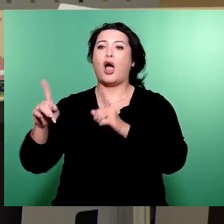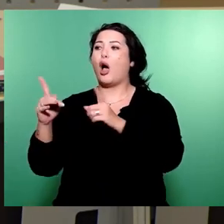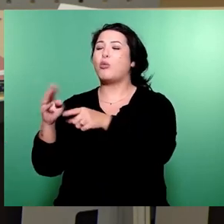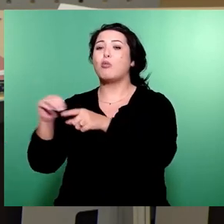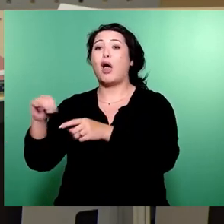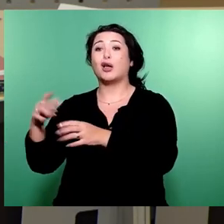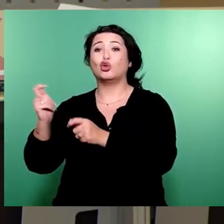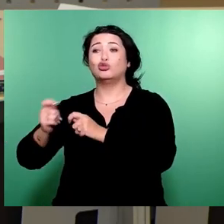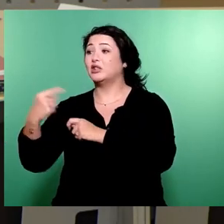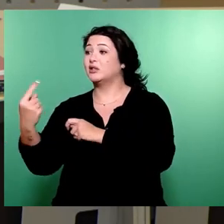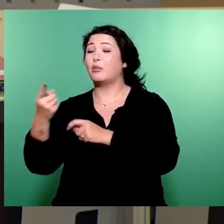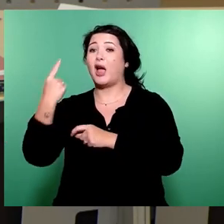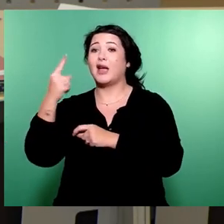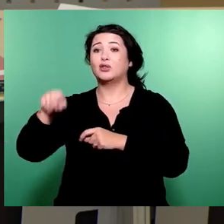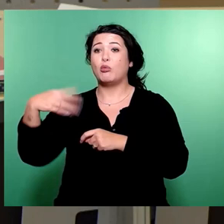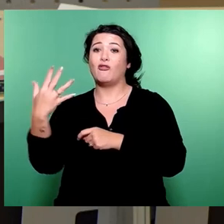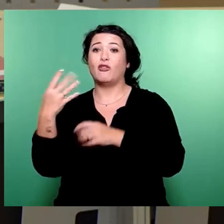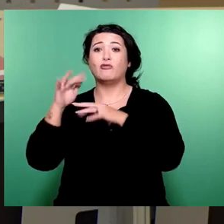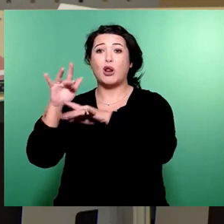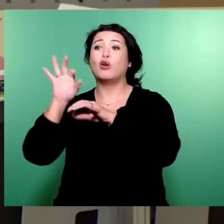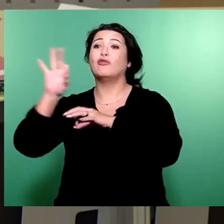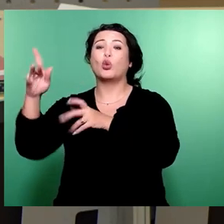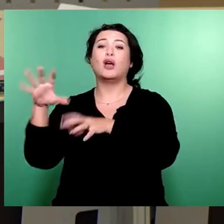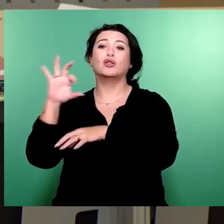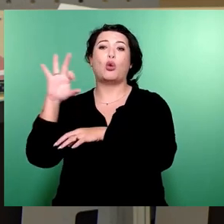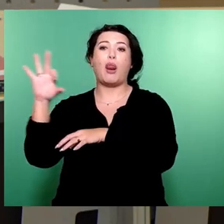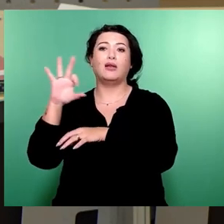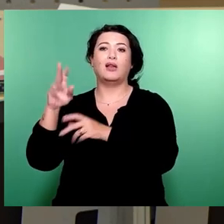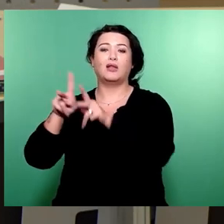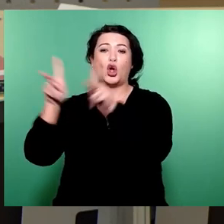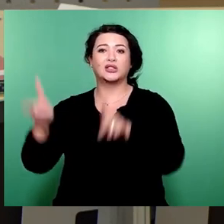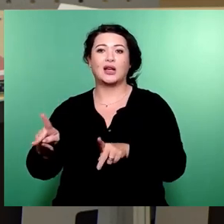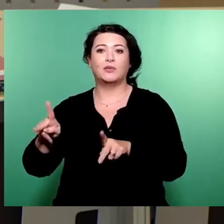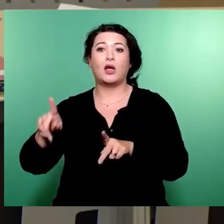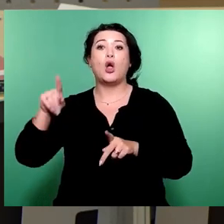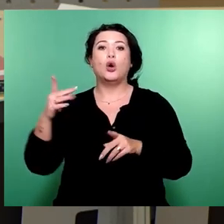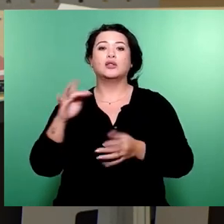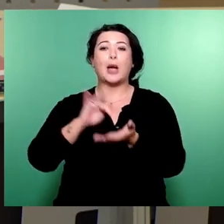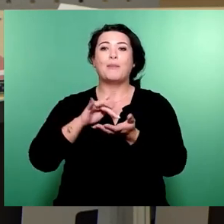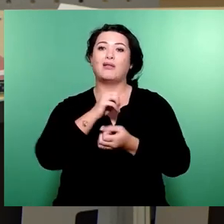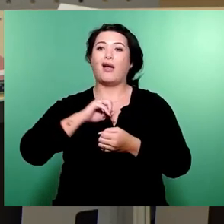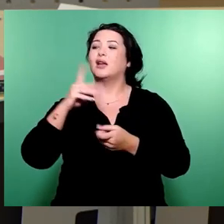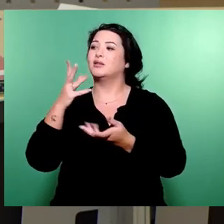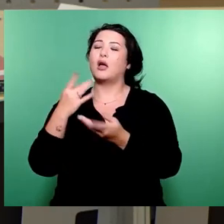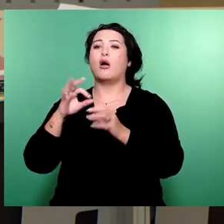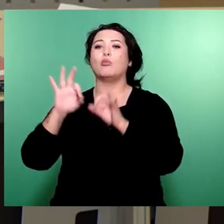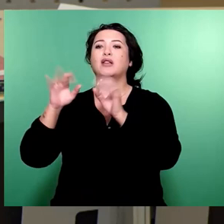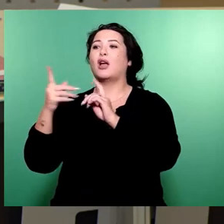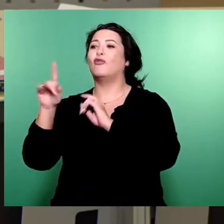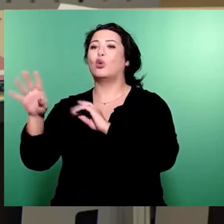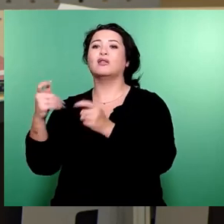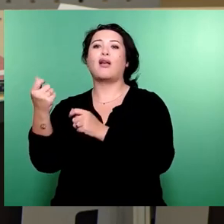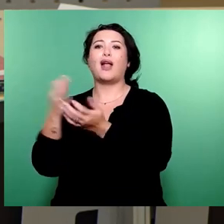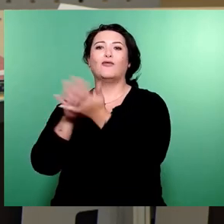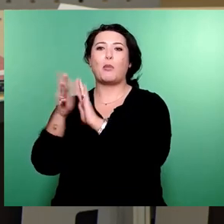,5 Millionen Euro für sein Toilettenkonzept. Im Übrigen verbrennt Mitte rechts lieber Geld mit der Selbstbeschäftigung der Verwaltung,